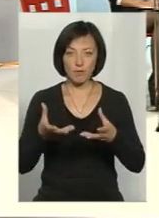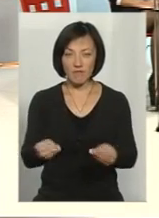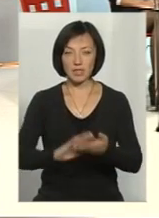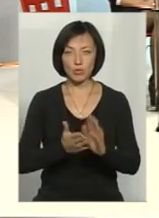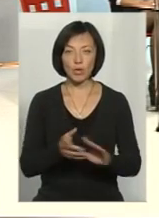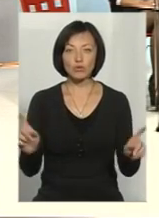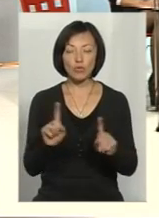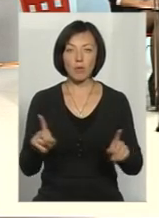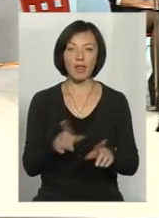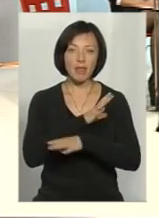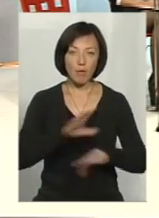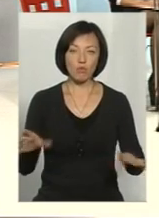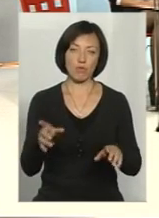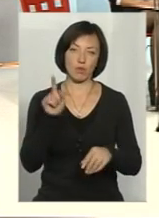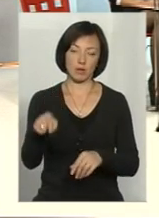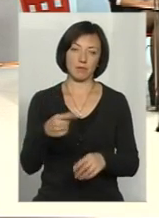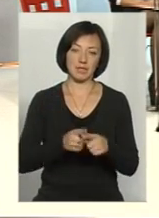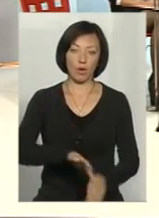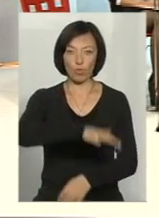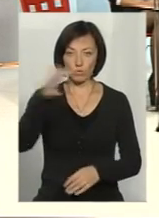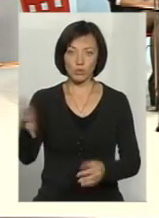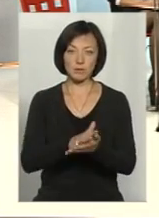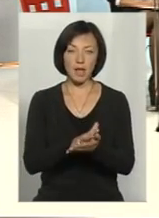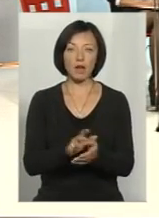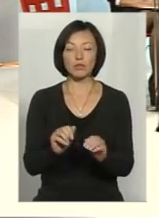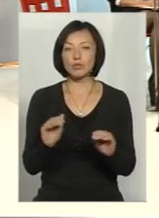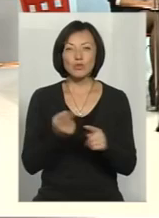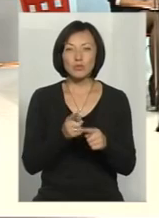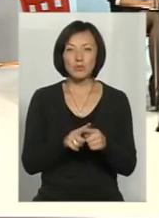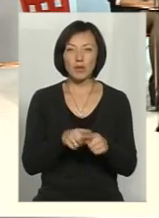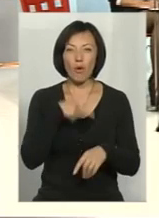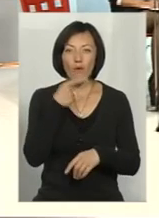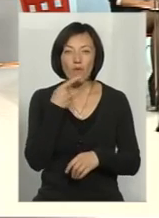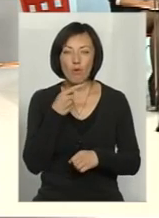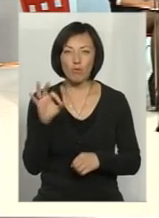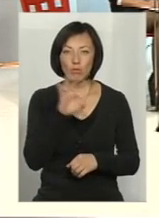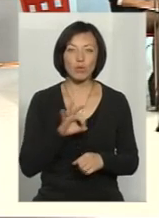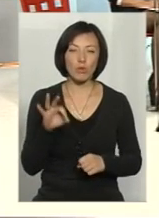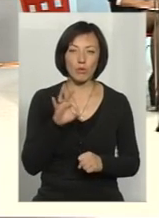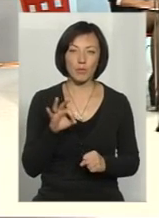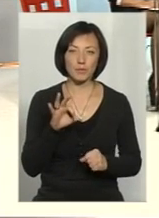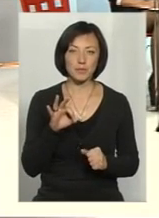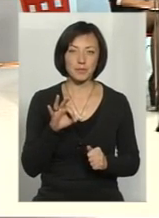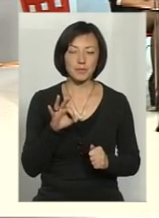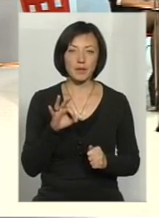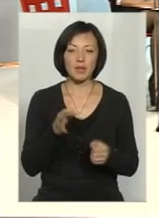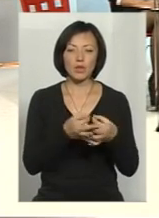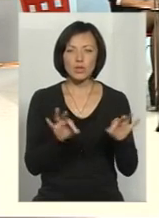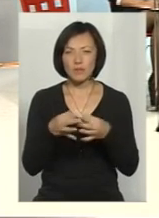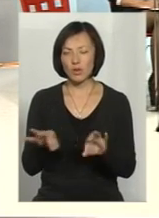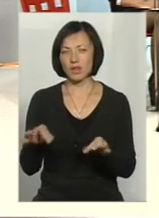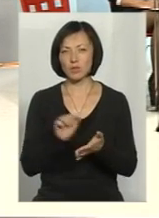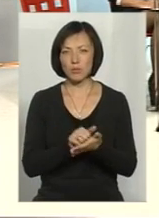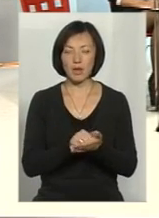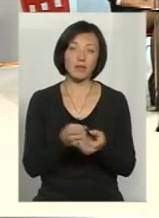ситуацію, щоб не було там всіх кучу гур сміття, щонайменше. Вже не кажучи про те, про ті всі дозволи,